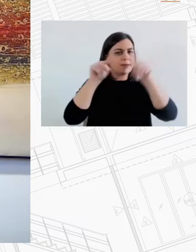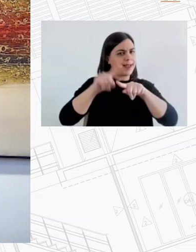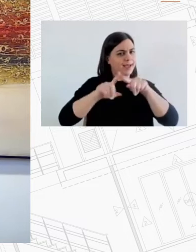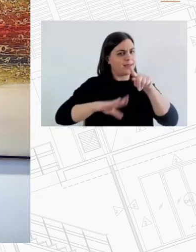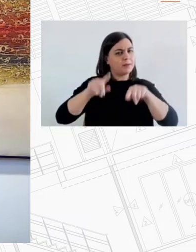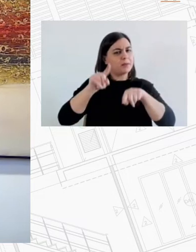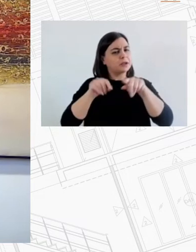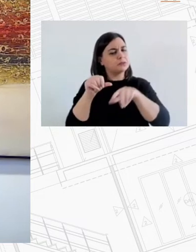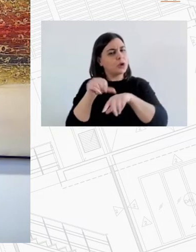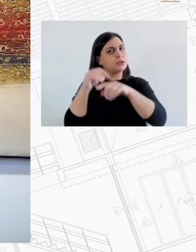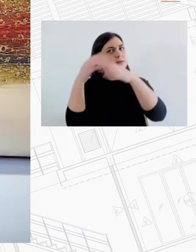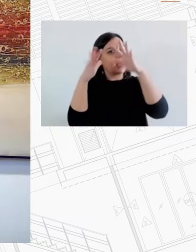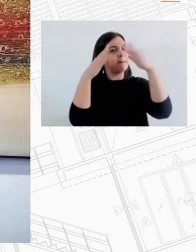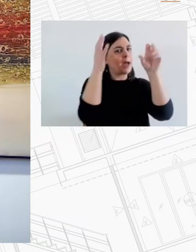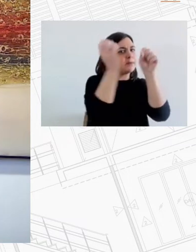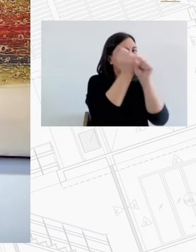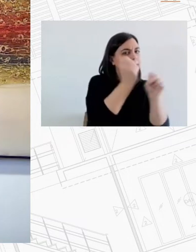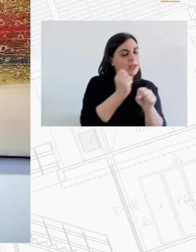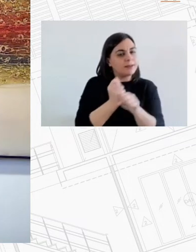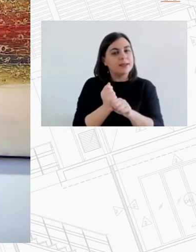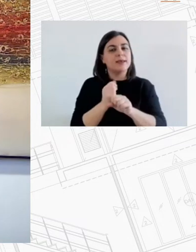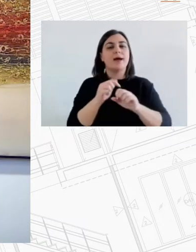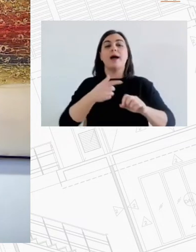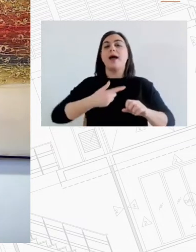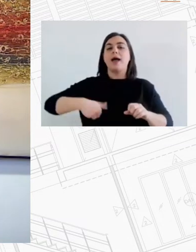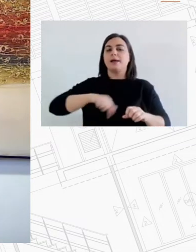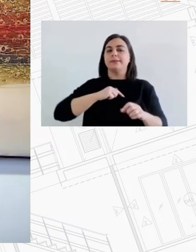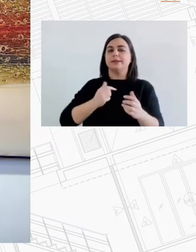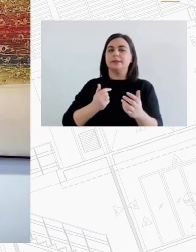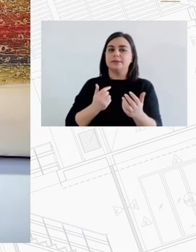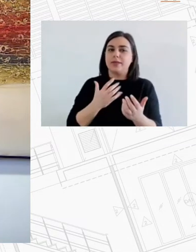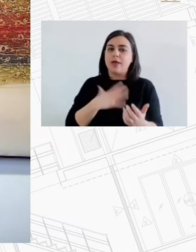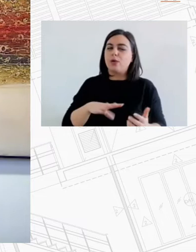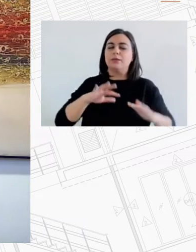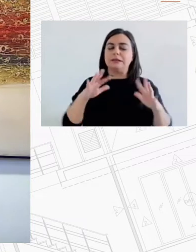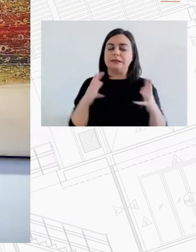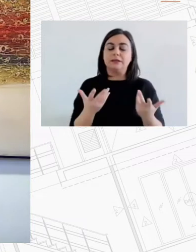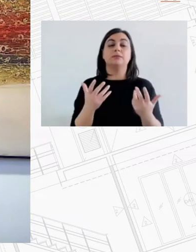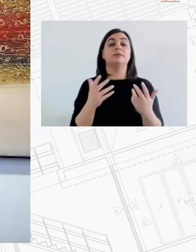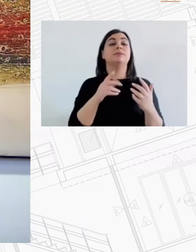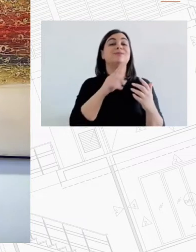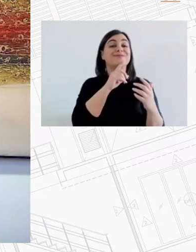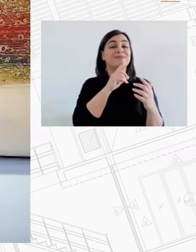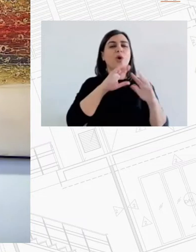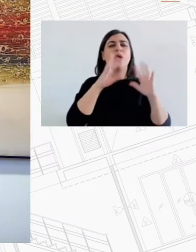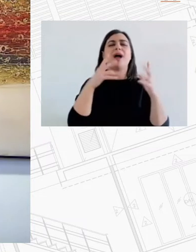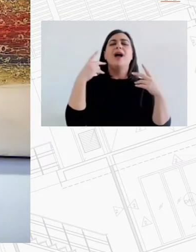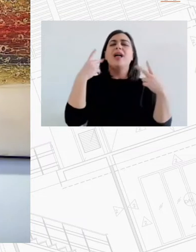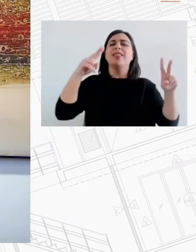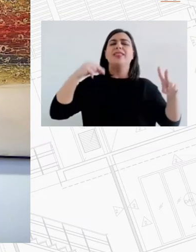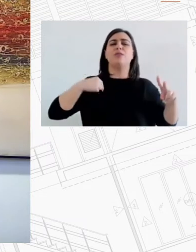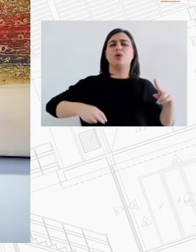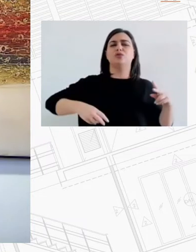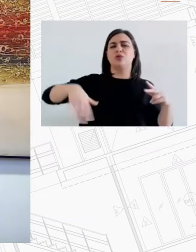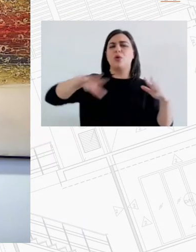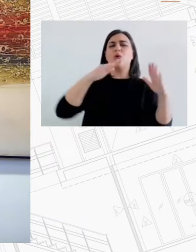επιτακτικά και εμείς ζητάμε είναι το να περιέρθουν στην αυτοδίκηση όλα αυτά τα αρφανά ακίνητα του δημοσίου Όλα αυτά τα αρφανά ακίνητα